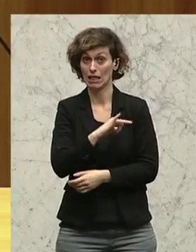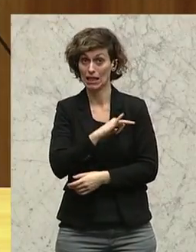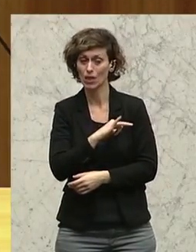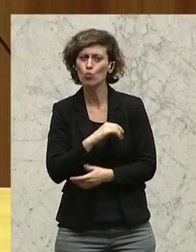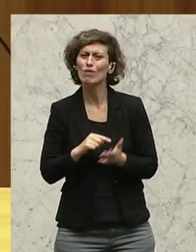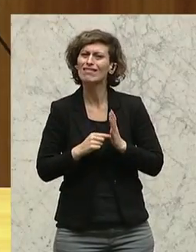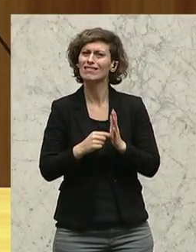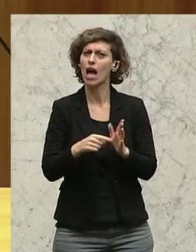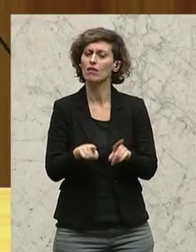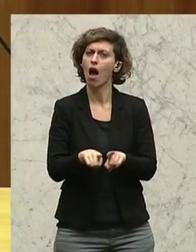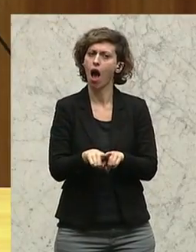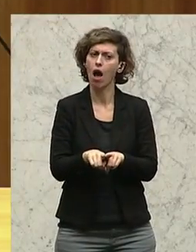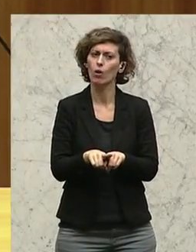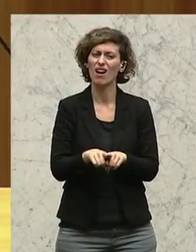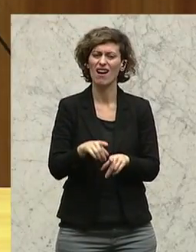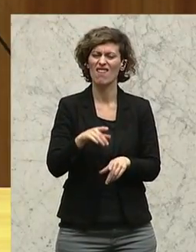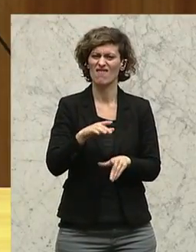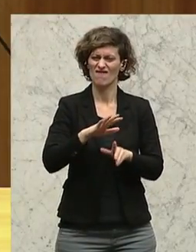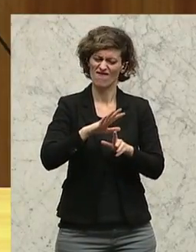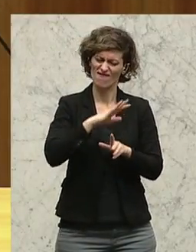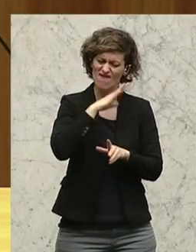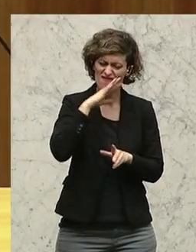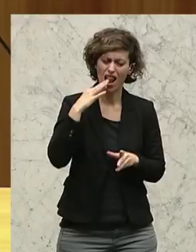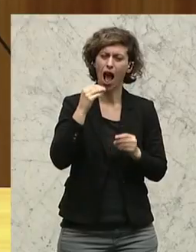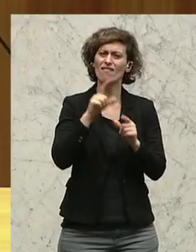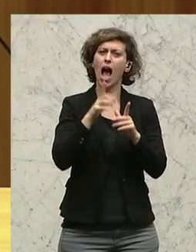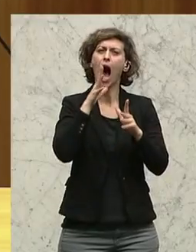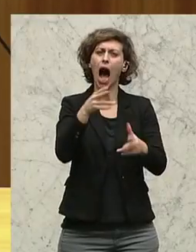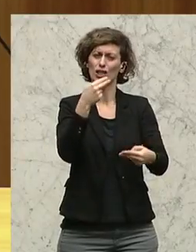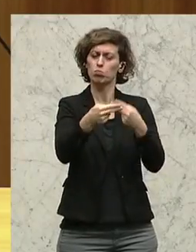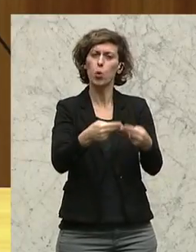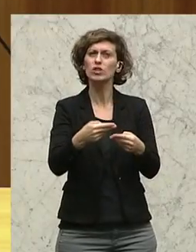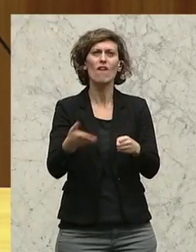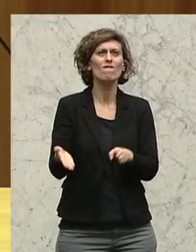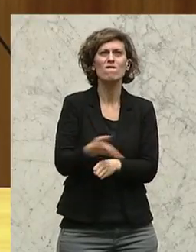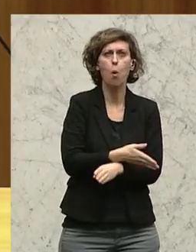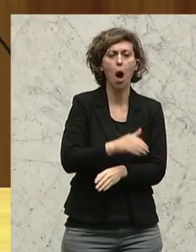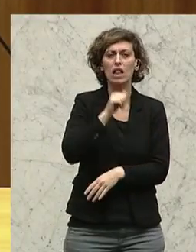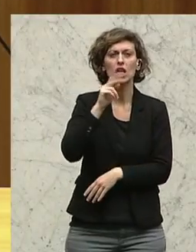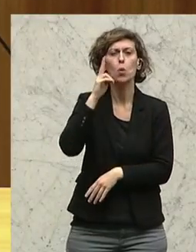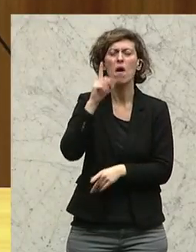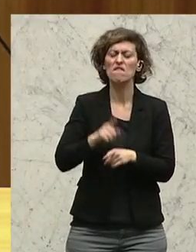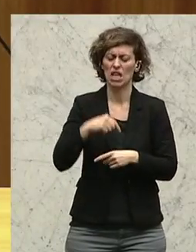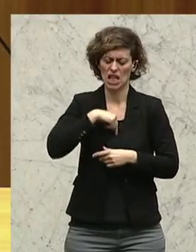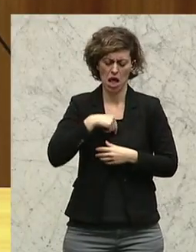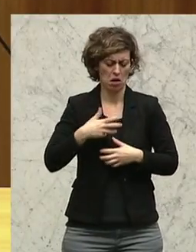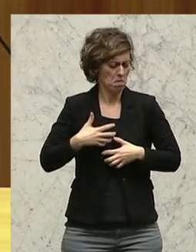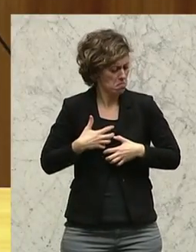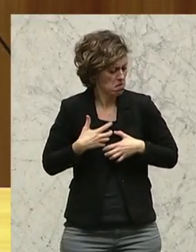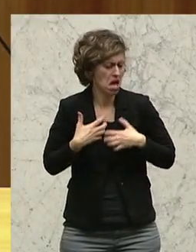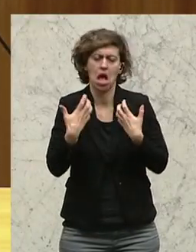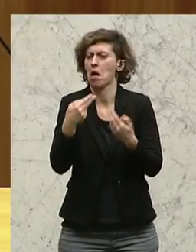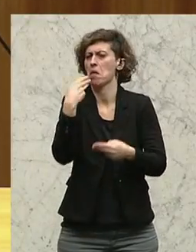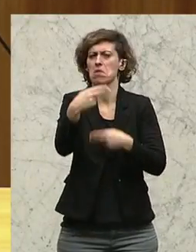zeigt vor allem auch, dass sehr viele dieser Hasspostings unüberlegt und manchmal aus einer Emotion heraus gemacht